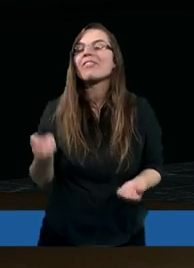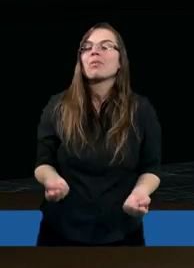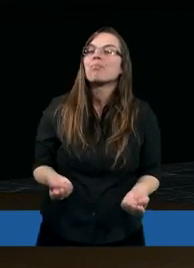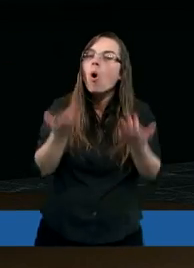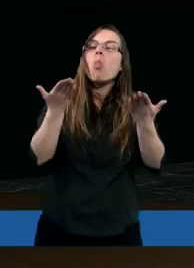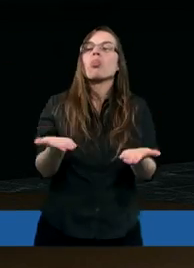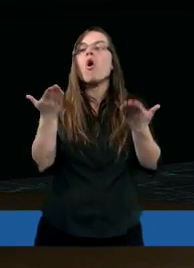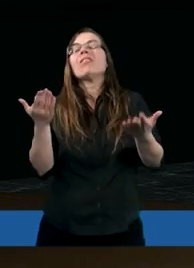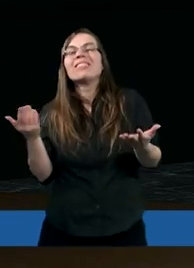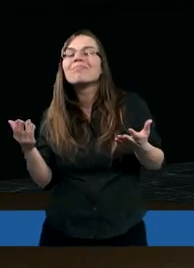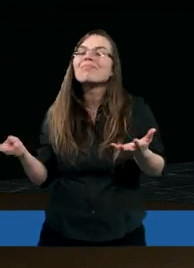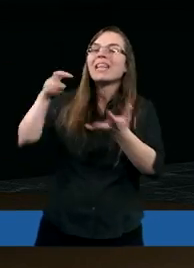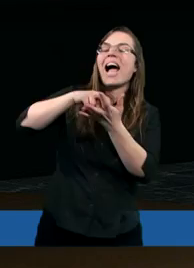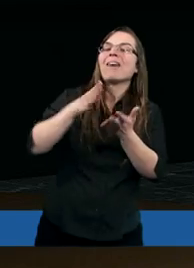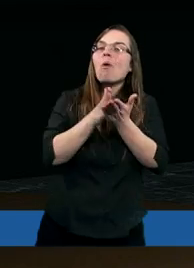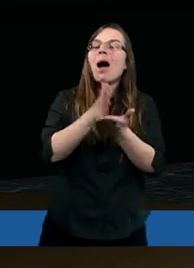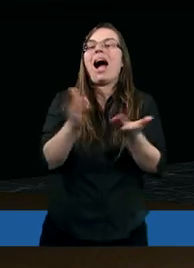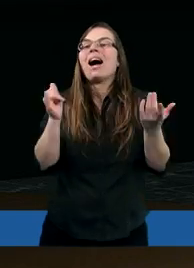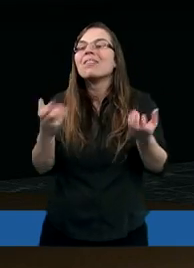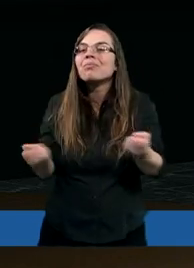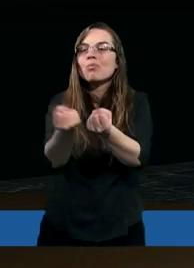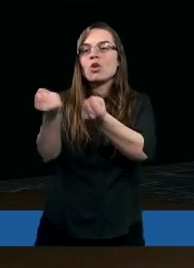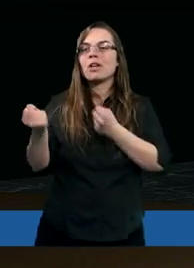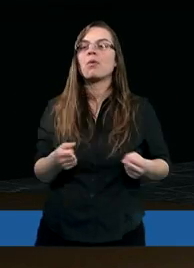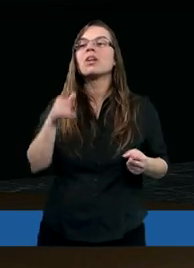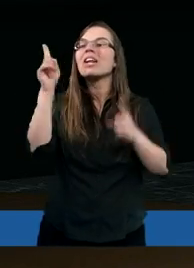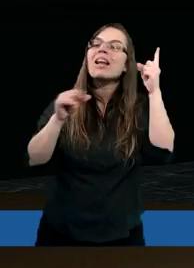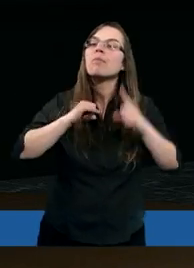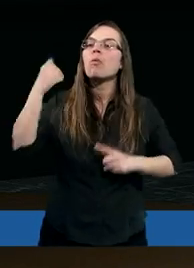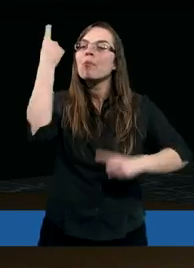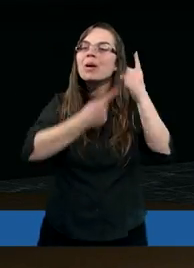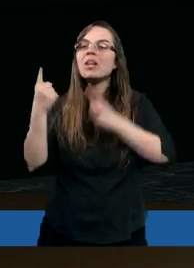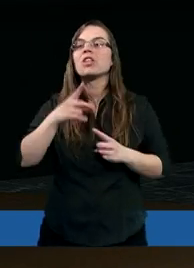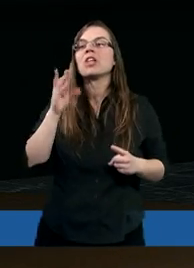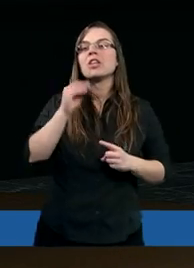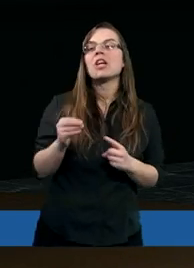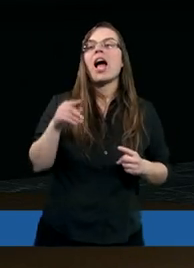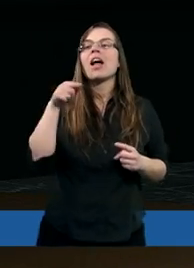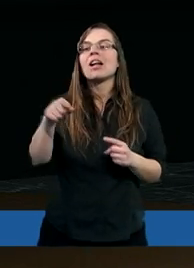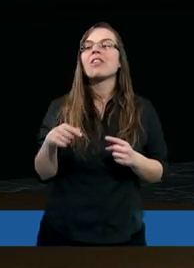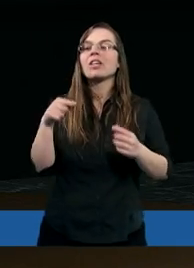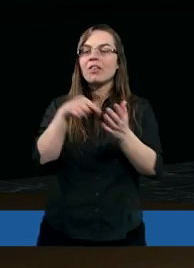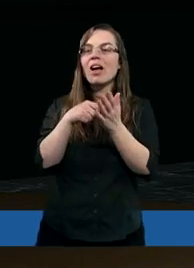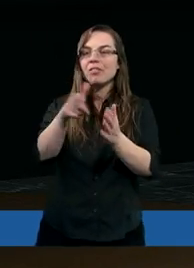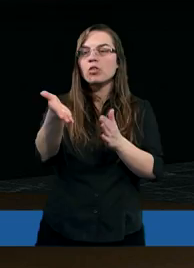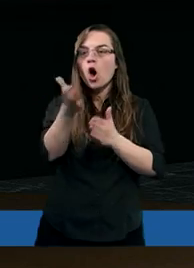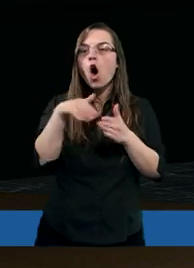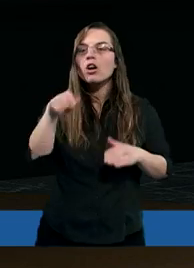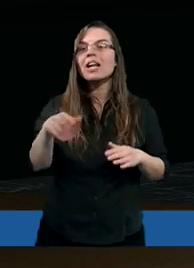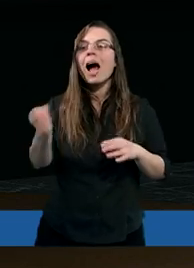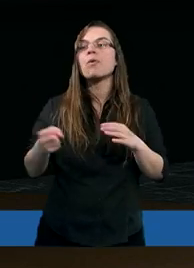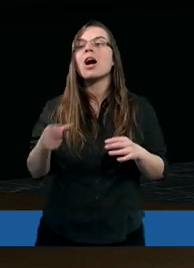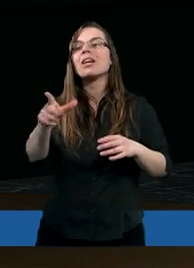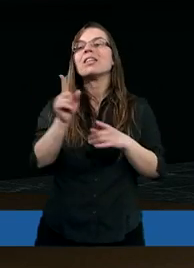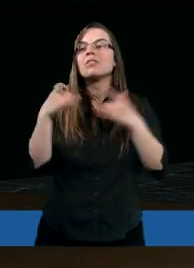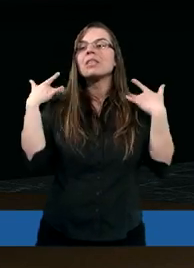podnosi i nawet gdy czasami ja sobie tak myślę, że tak jak w tym Apokalipsie w X rozdziale, że